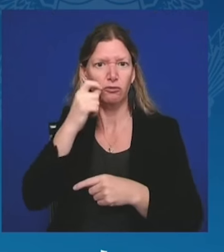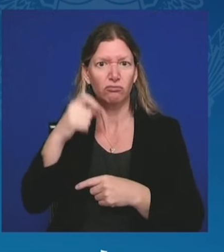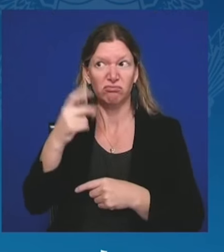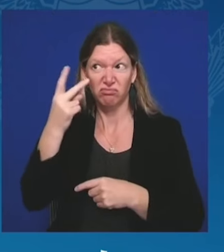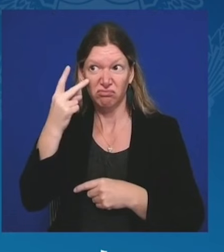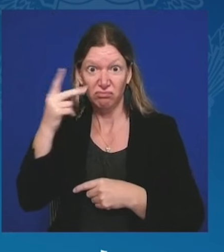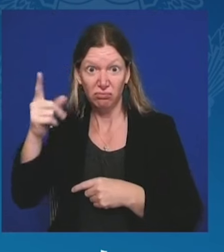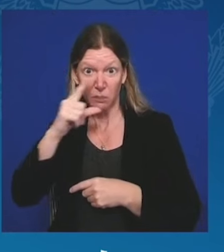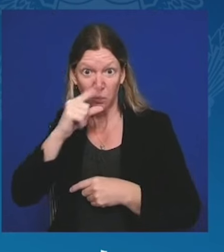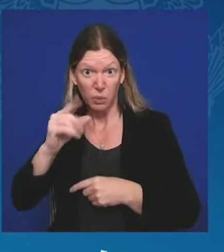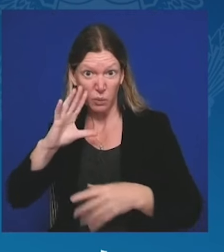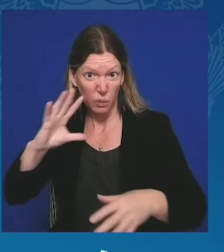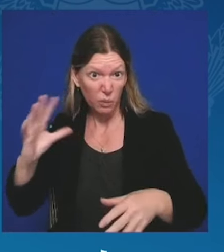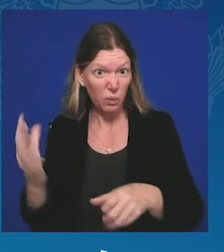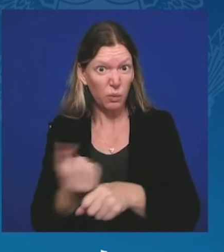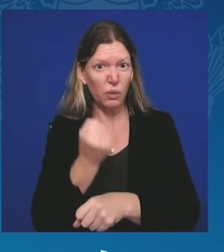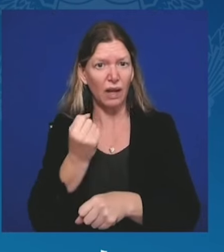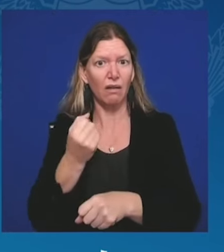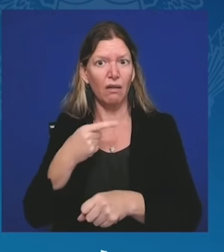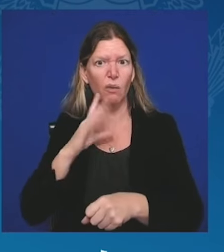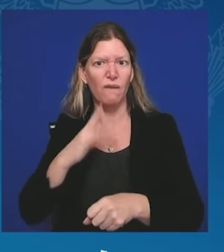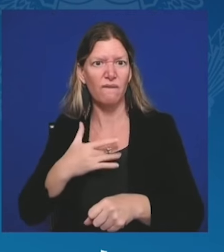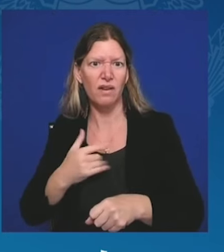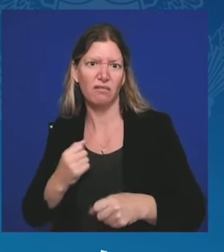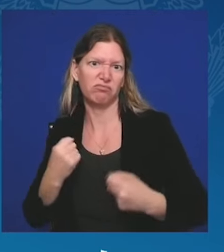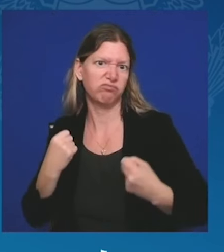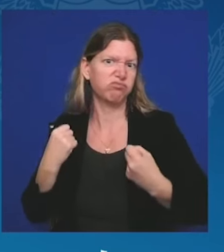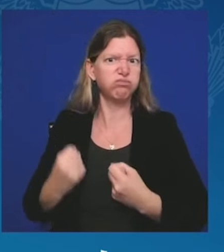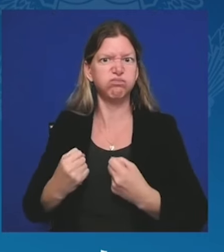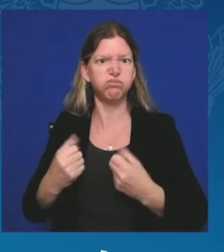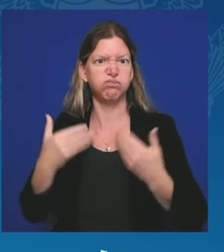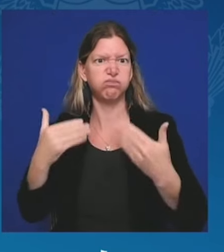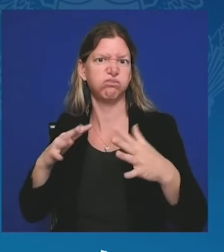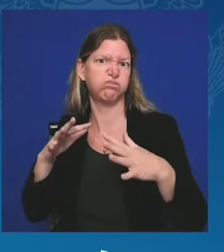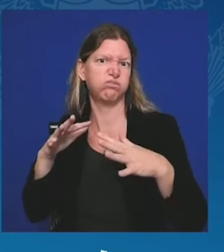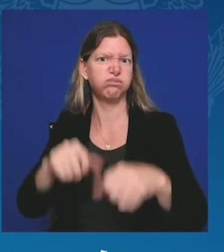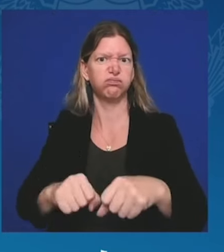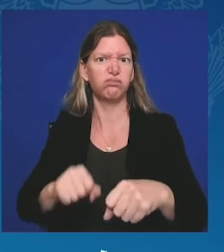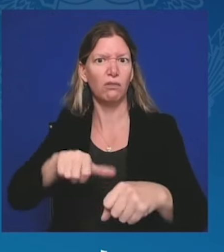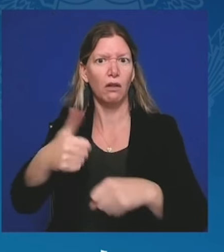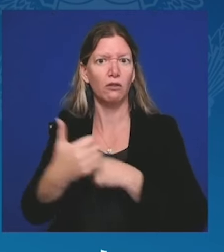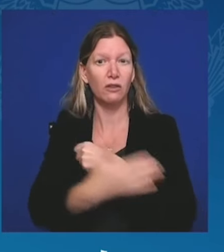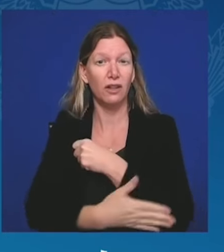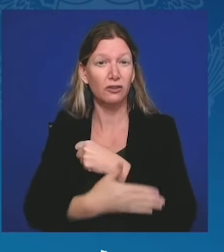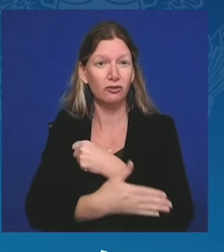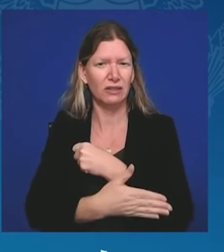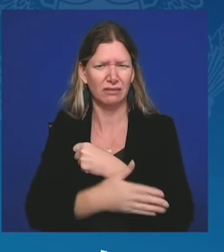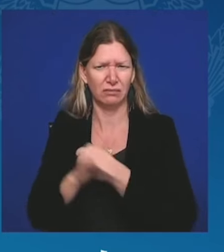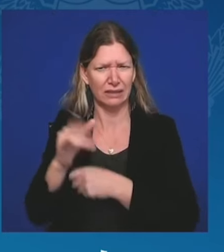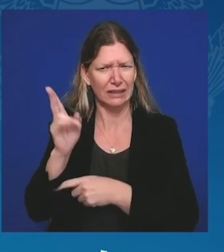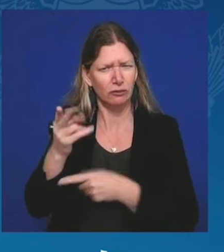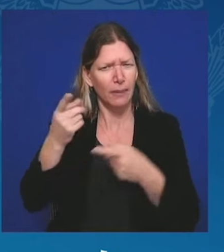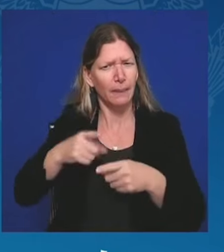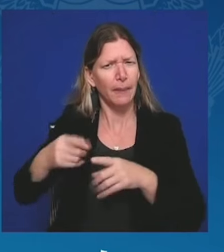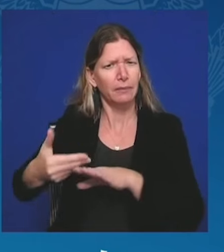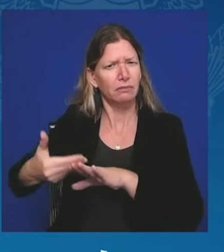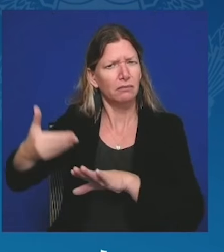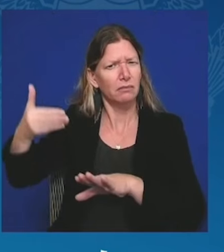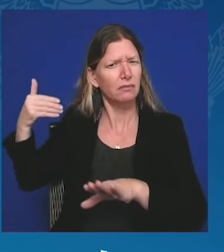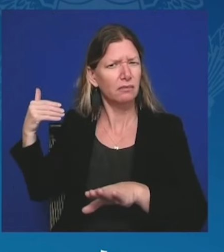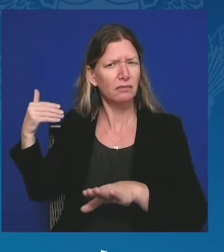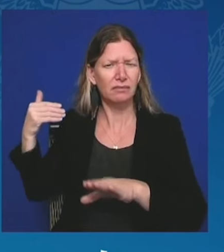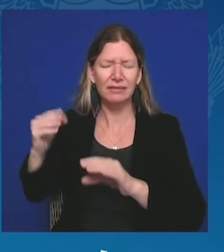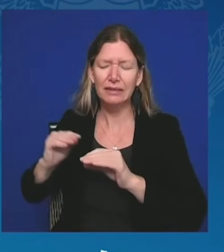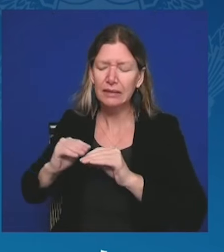Historia przypomina nam w sposób bardzo wyraźny, że Stany Zjednoczone nie mogą i nie powinny izolować się od